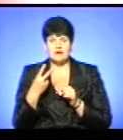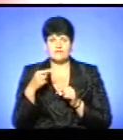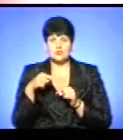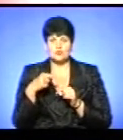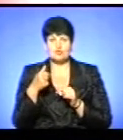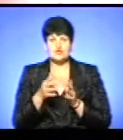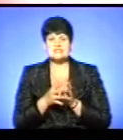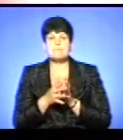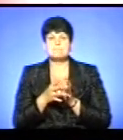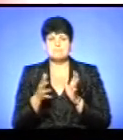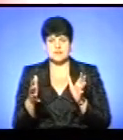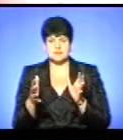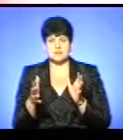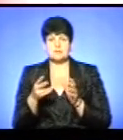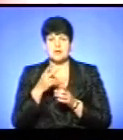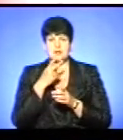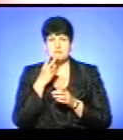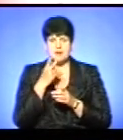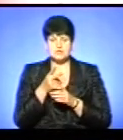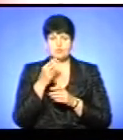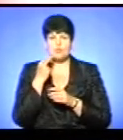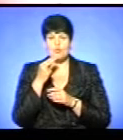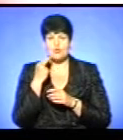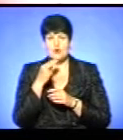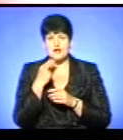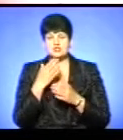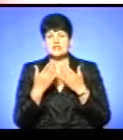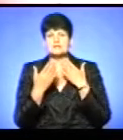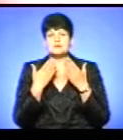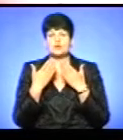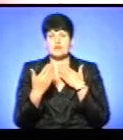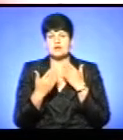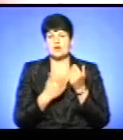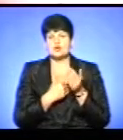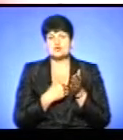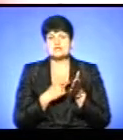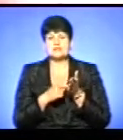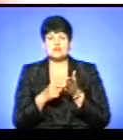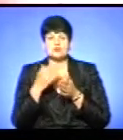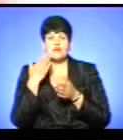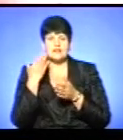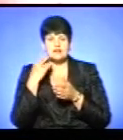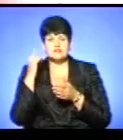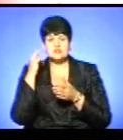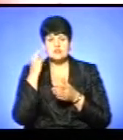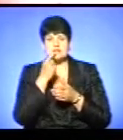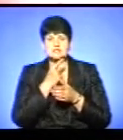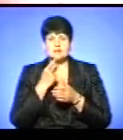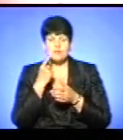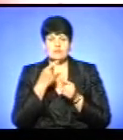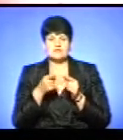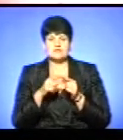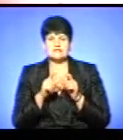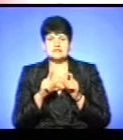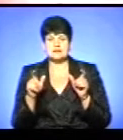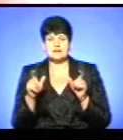більше. Ми десь бачимо і покращення власне спілкування, і хочу зазначити, що легше вивчається мова у таких закладах,